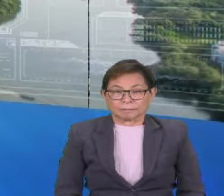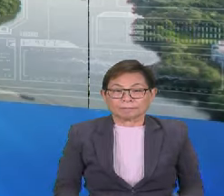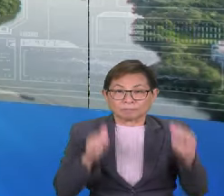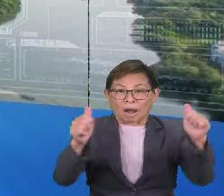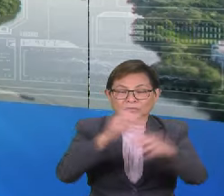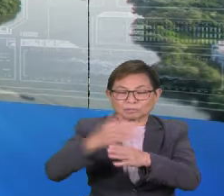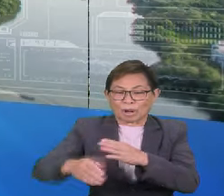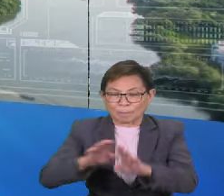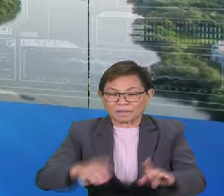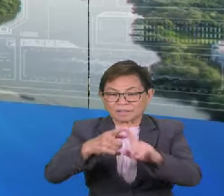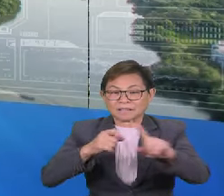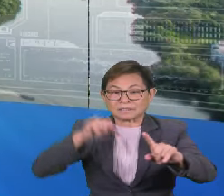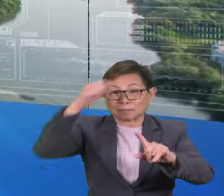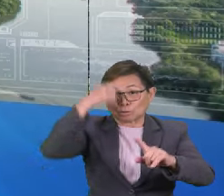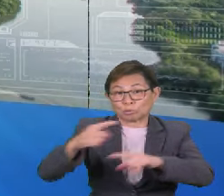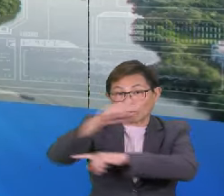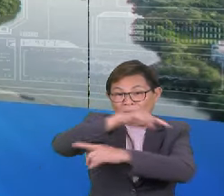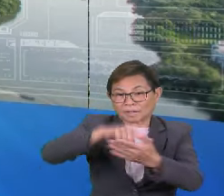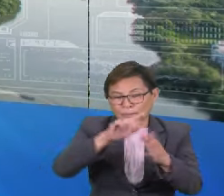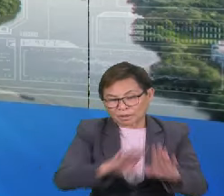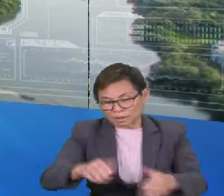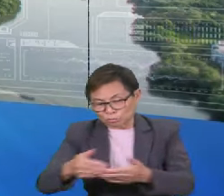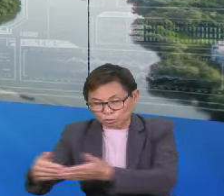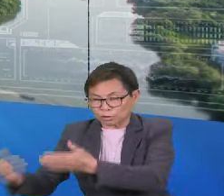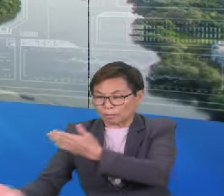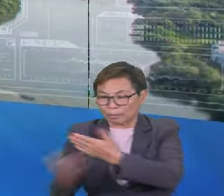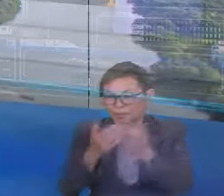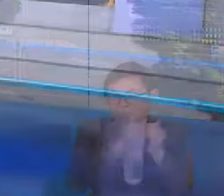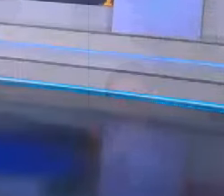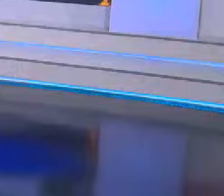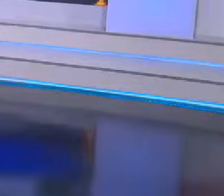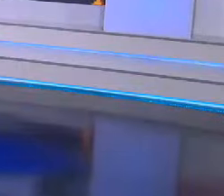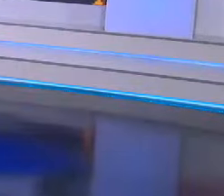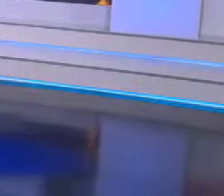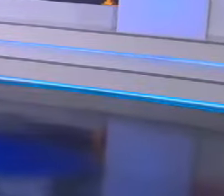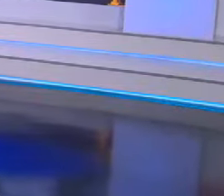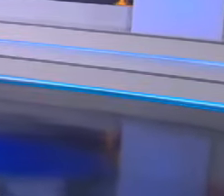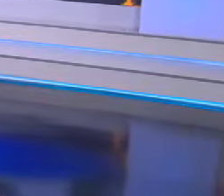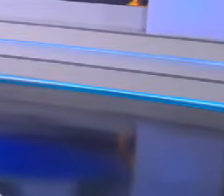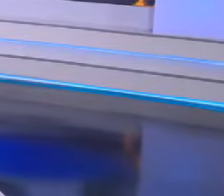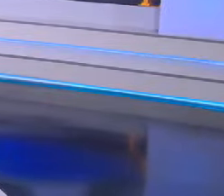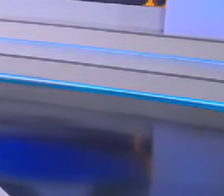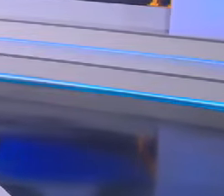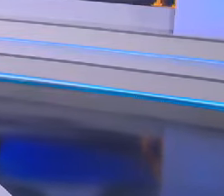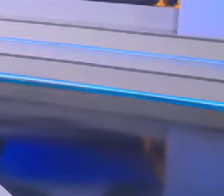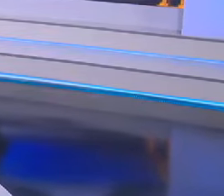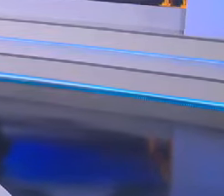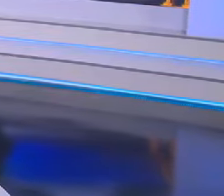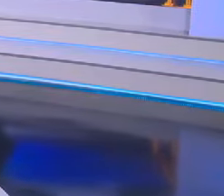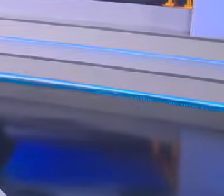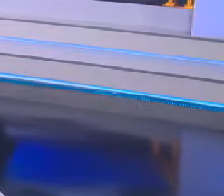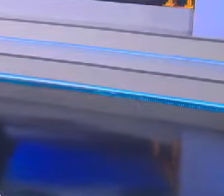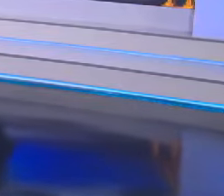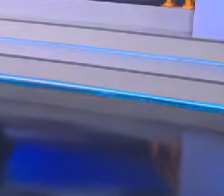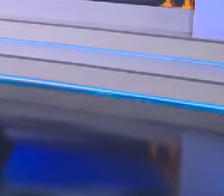Baik, sekian perkembangan dari Sabah untuk hari ini. Berita seterusnya, kita kembali bersama dengan Sahih. Sahih, silakan. Terima kasih, Syarizam.